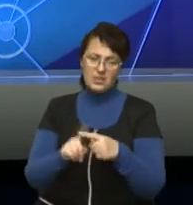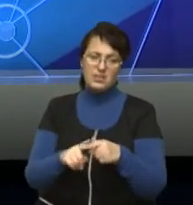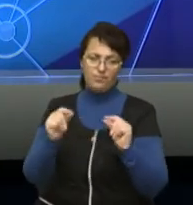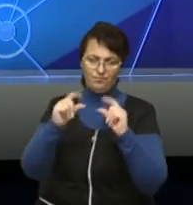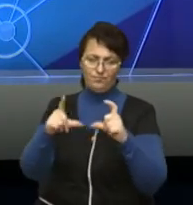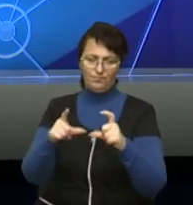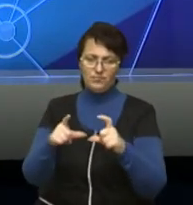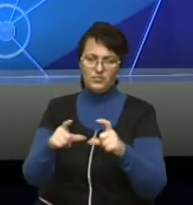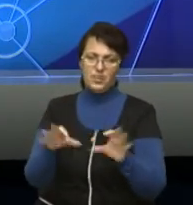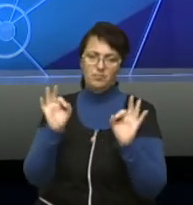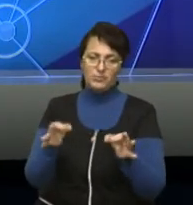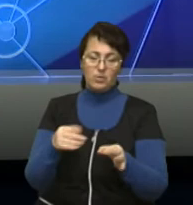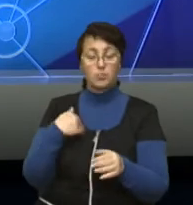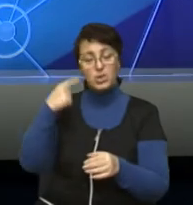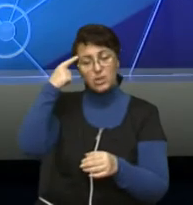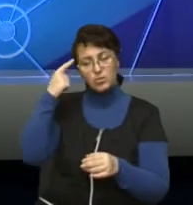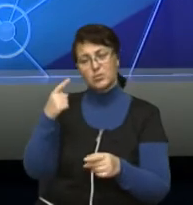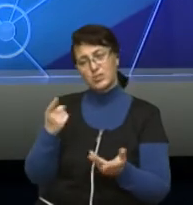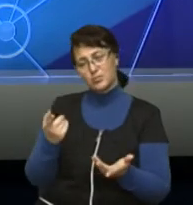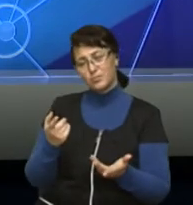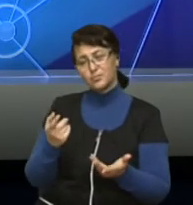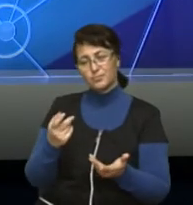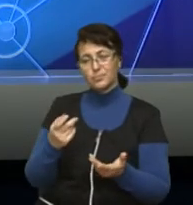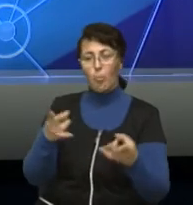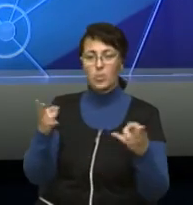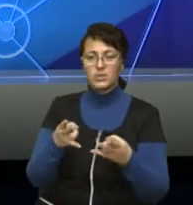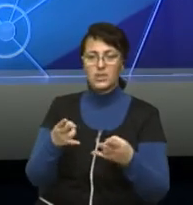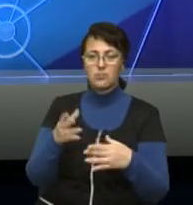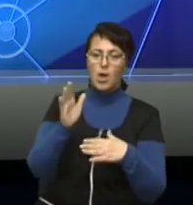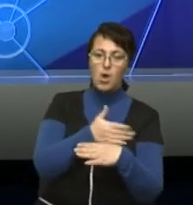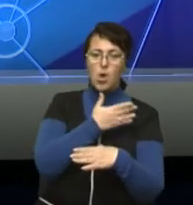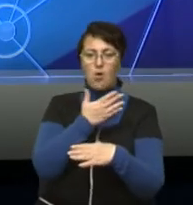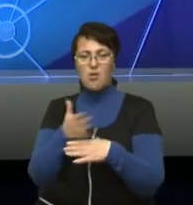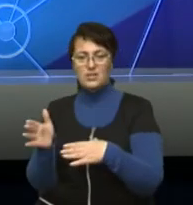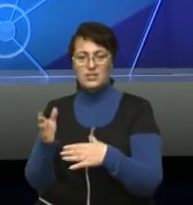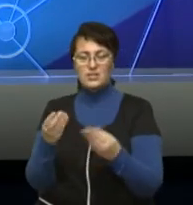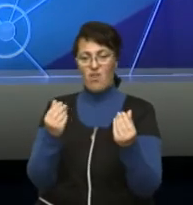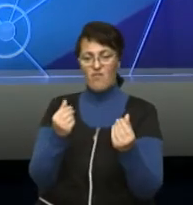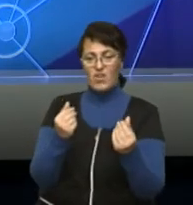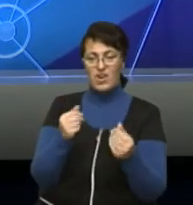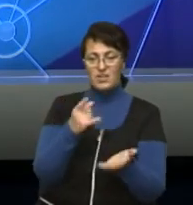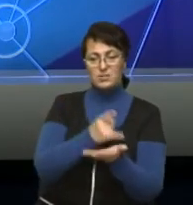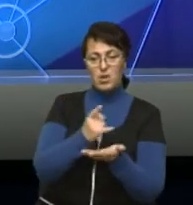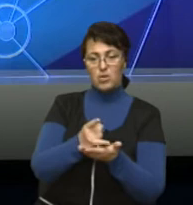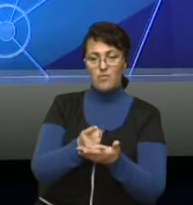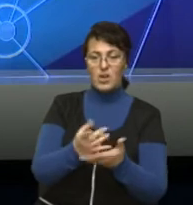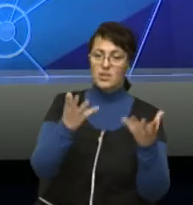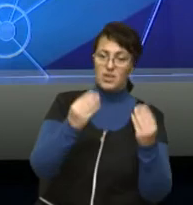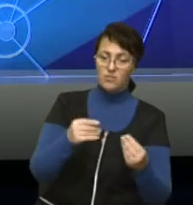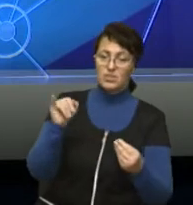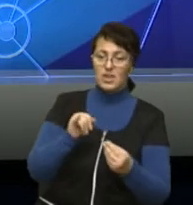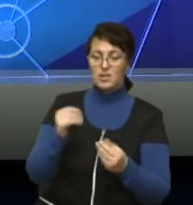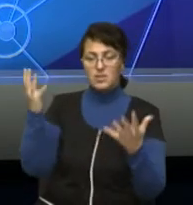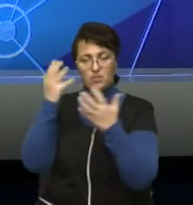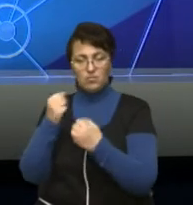Хоча, особисто, моя думка, що, напевно, потрібно би було розрізняти вартість паркування в денний час, в час пік, і в нічний час,